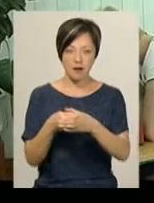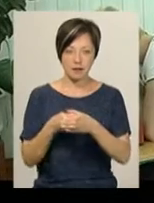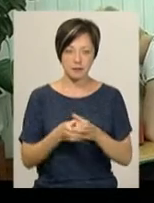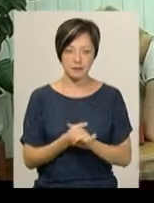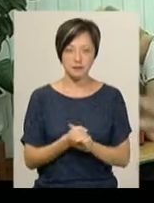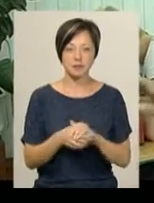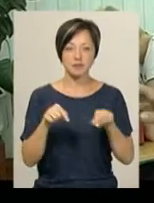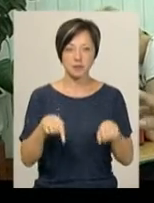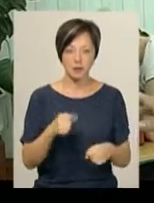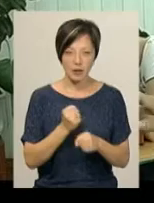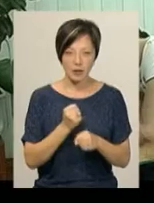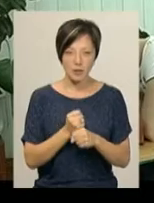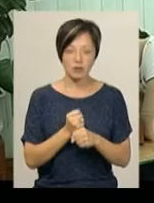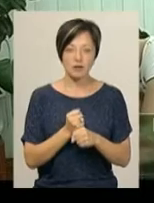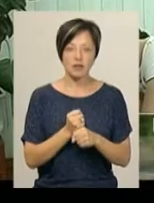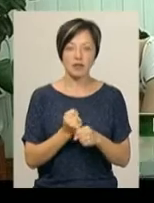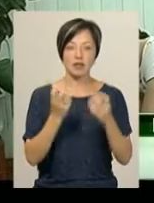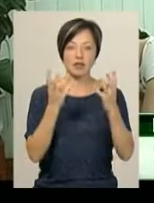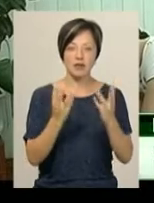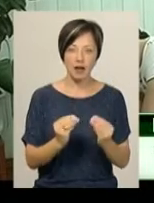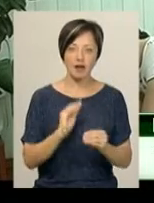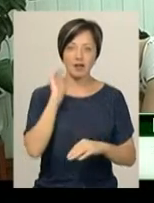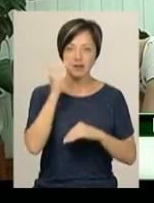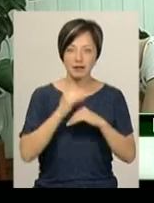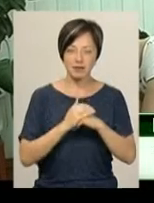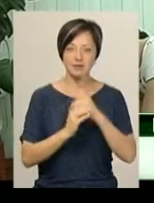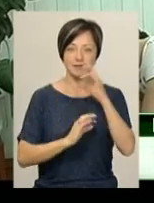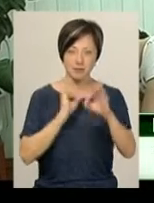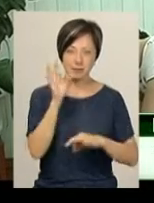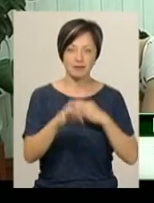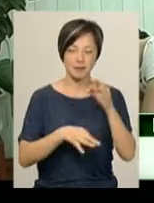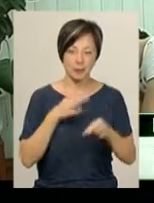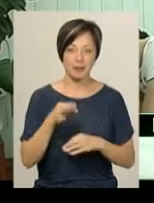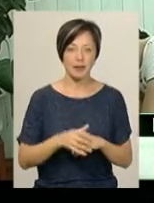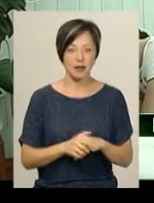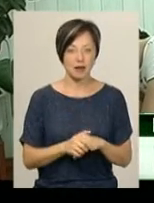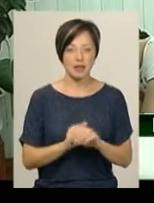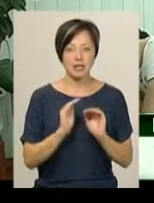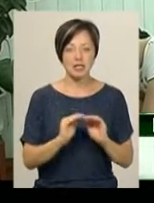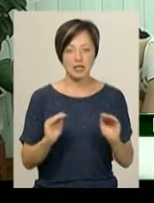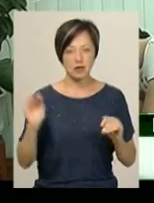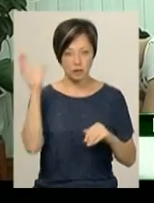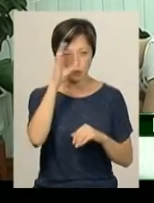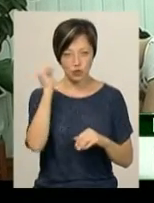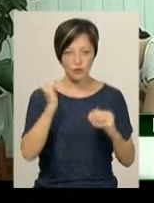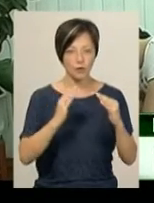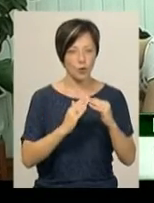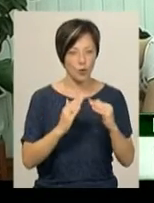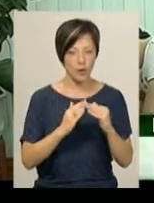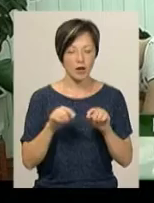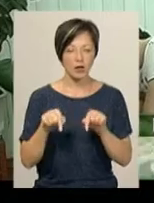Тут працювали денно і нічно, скажімо так. Діти вночі вдома,